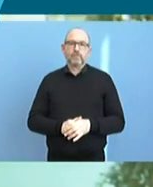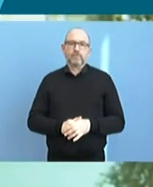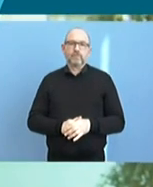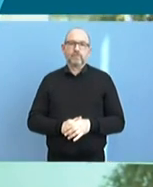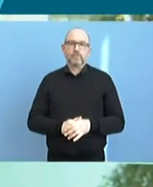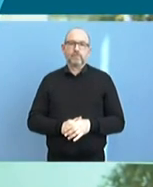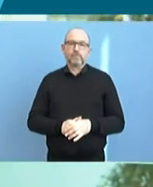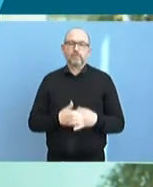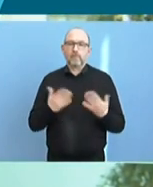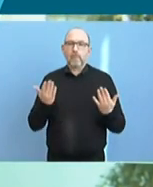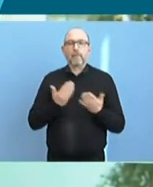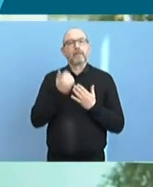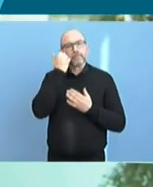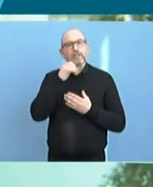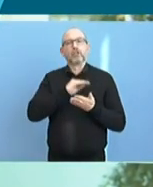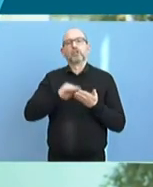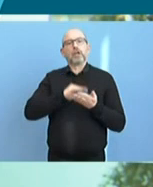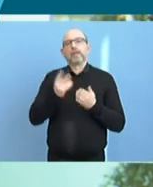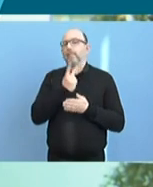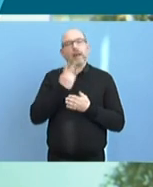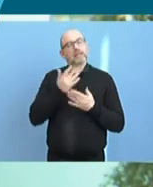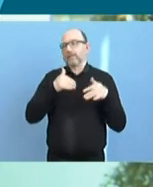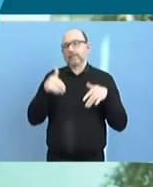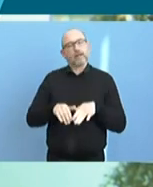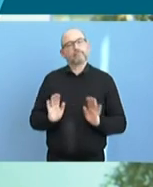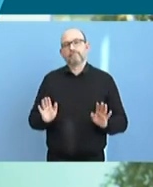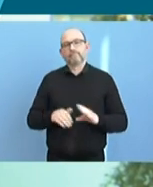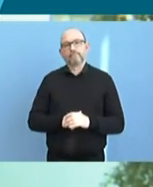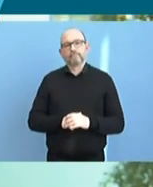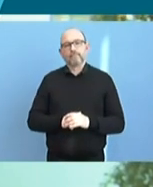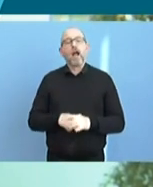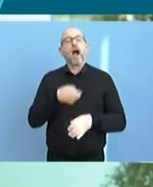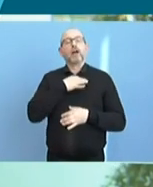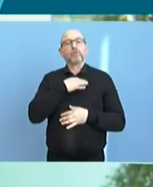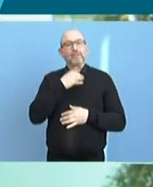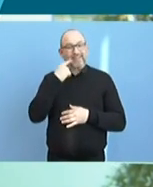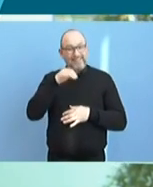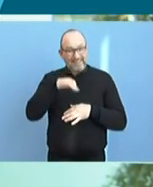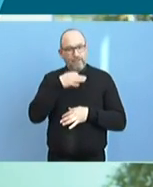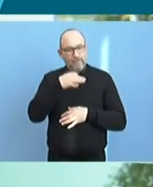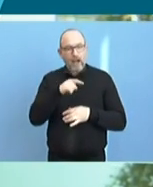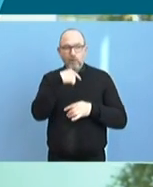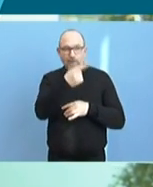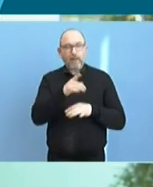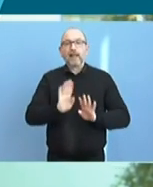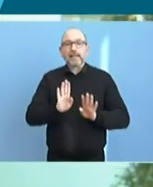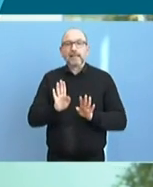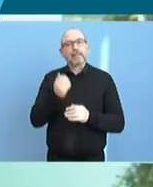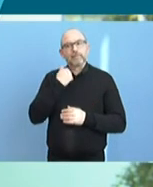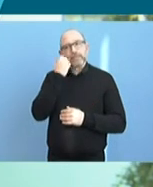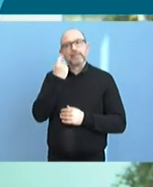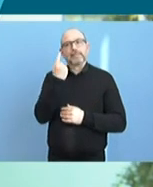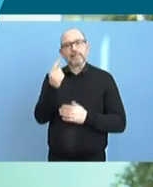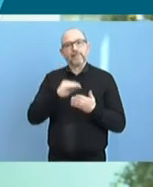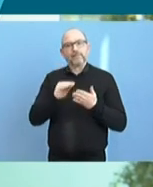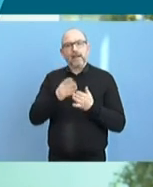Das müssten Sie schriftlich machen, weil die sind nicht anwesend. Fragen hier und dann. Nee. Gut. Nee. Das ist klar. Okay. Ich habe etwas falsch